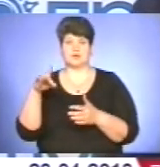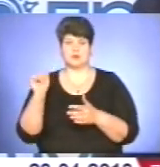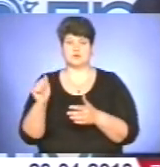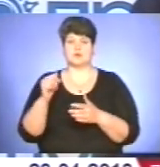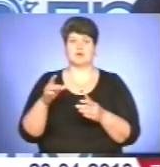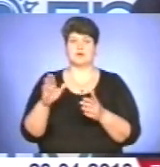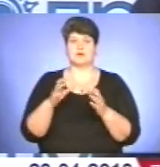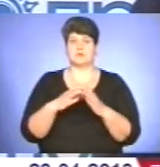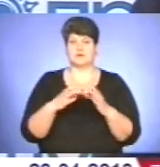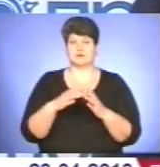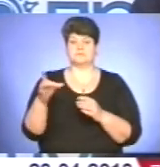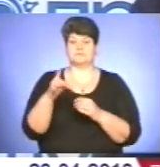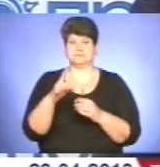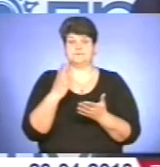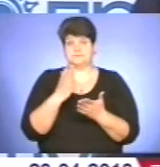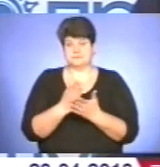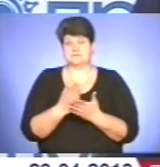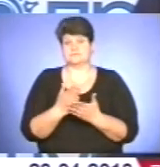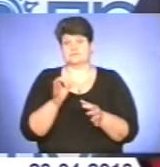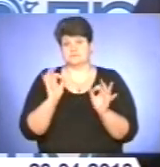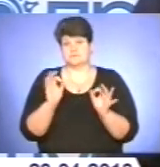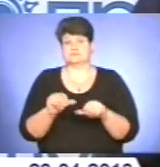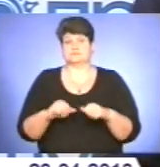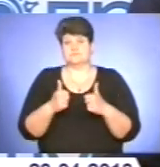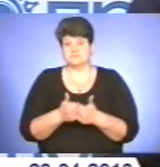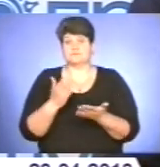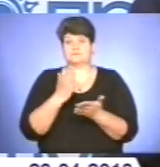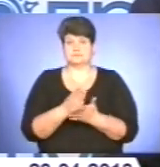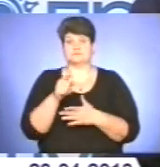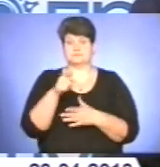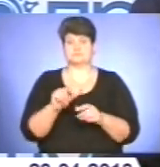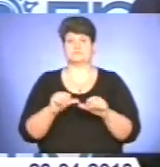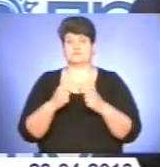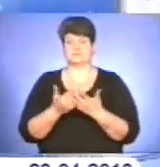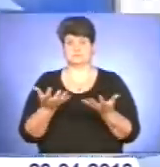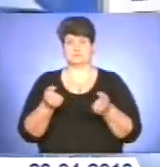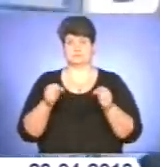обласну виборчу комісію і мали б комісію, яка приймає законні рішення.